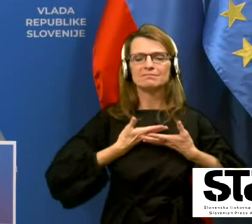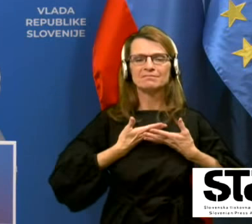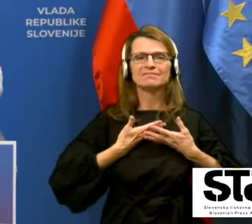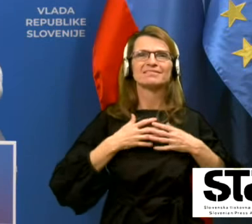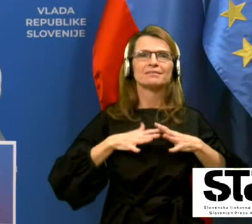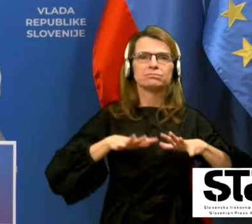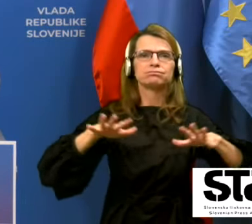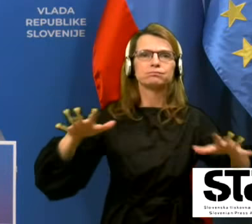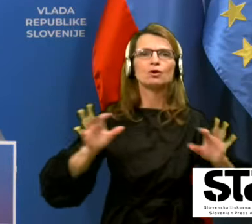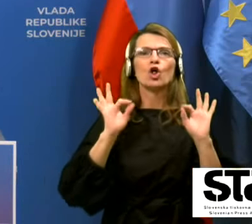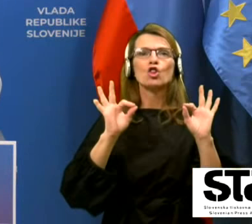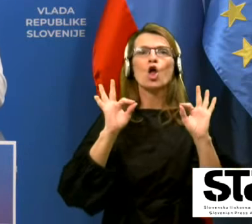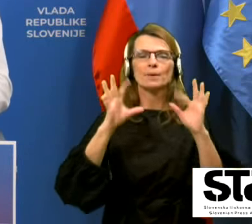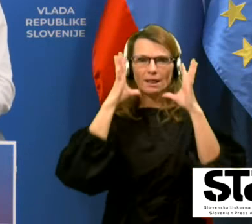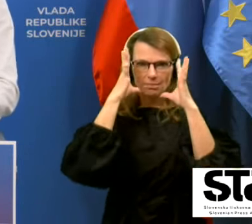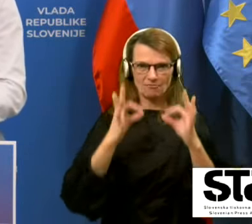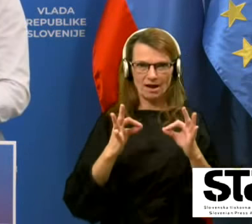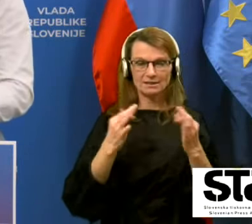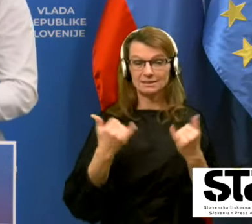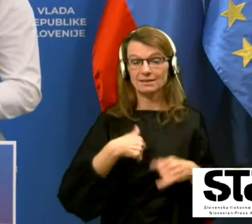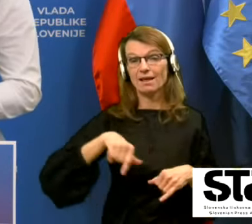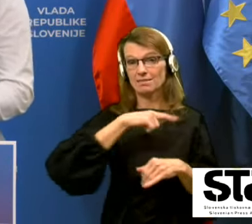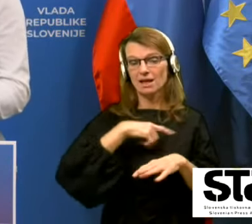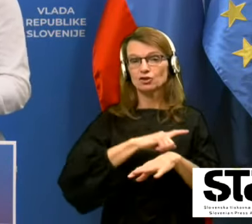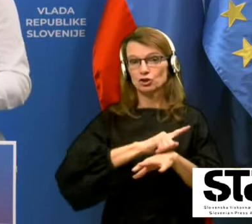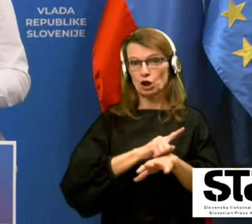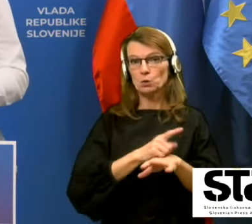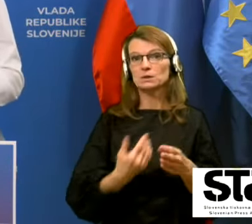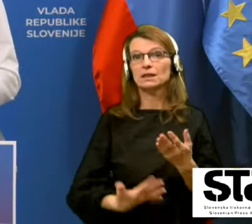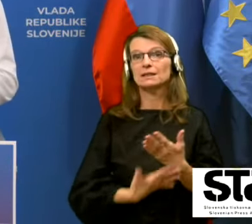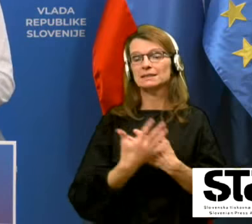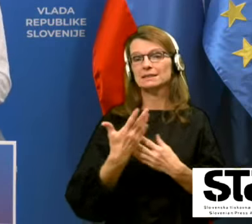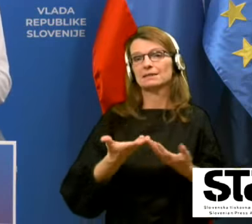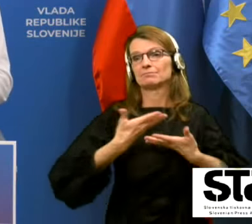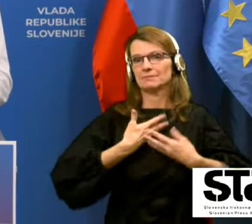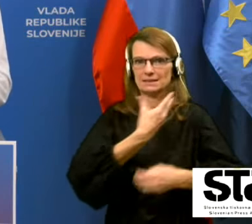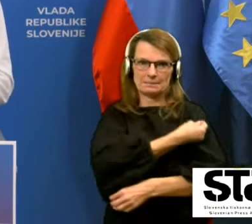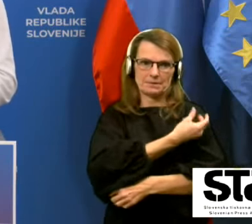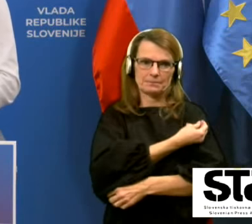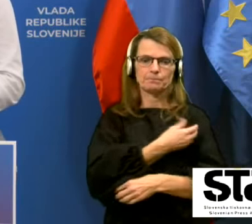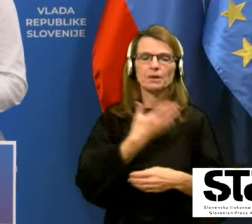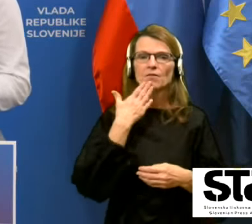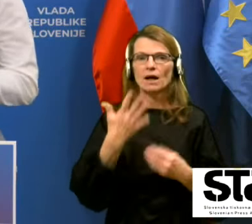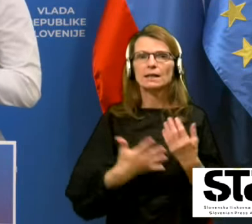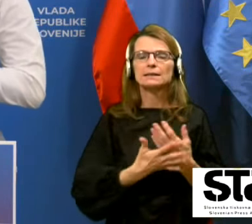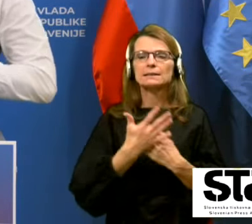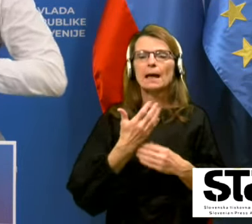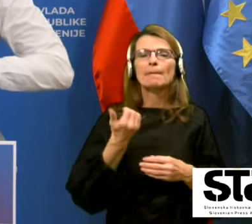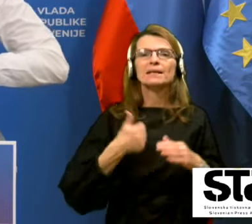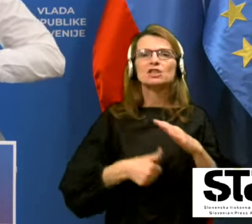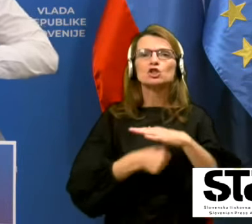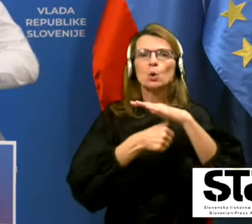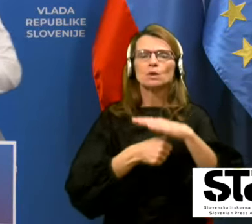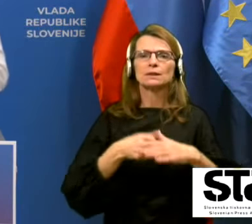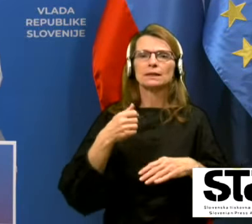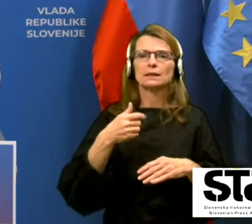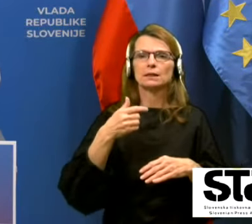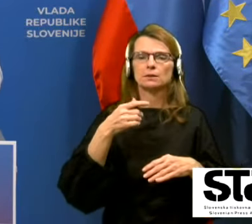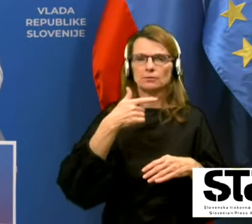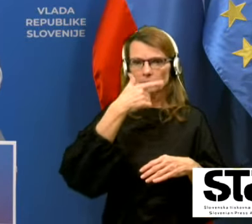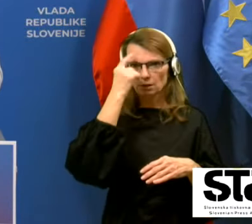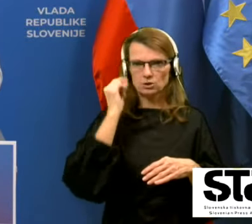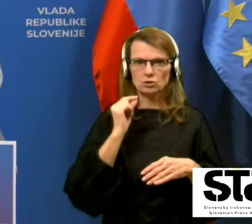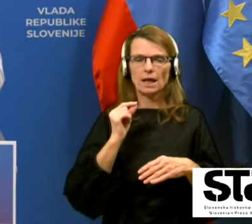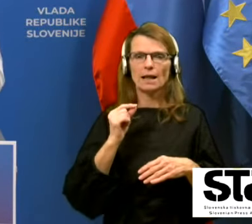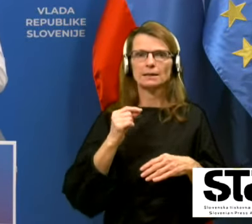trenutek, da se cepimo. Hvala lepa. Hvala lepa, predstojniku Centra za nalikljive bolezni v Nacionalnem